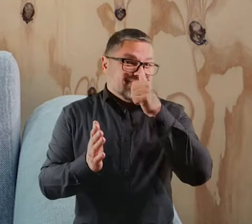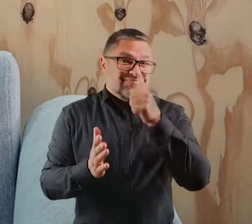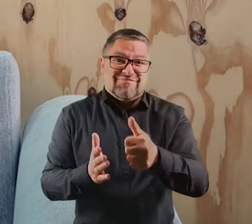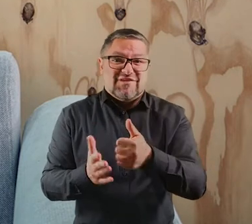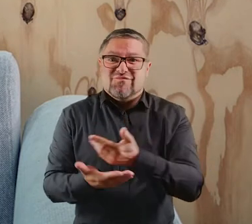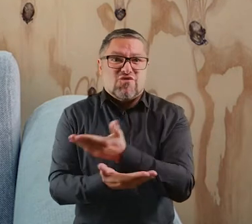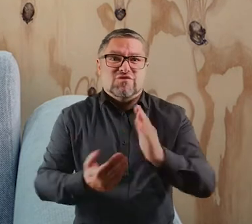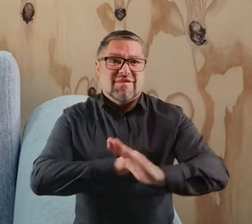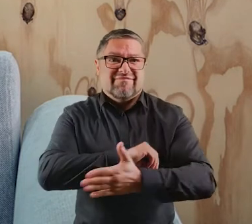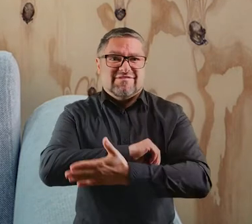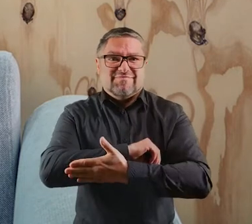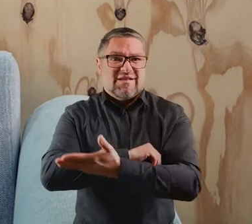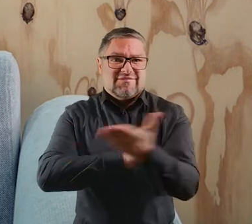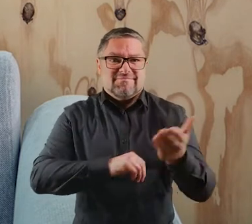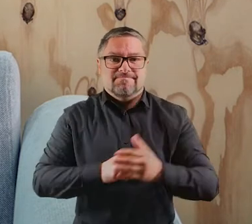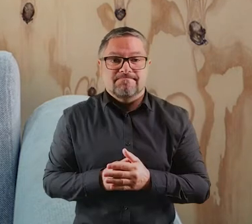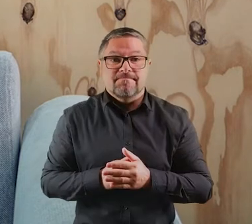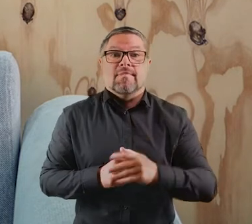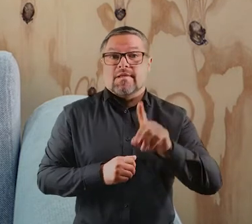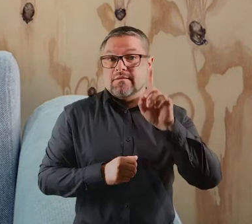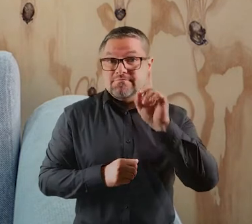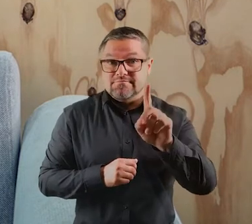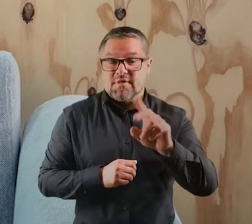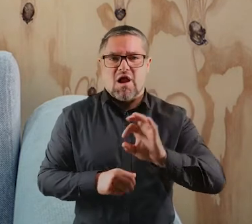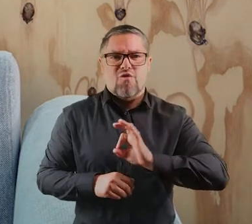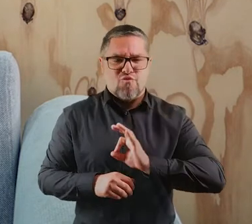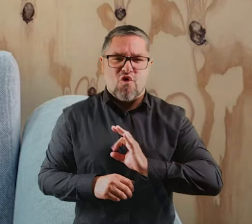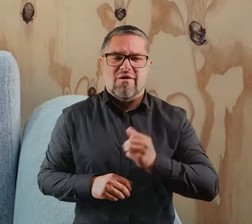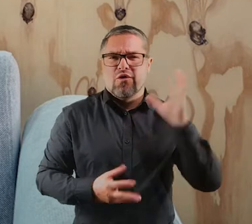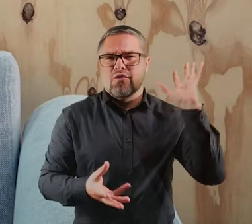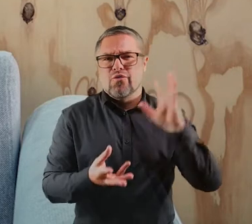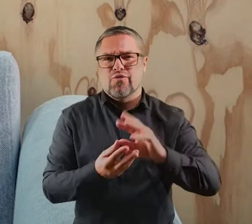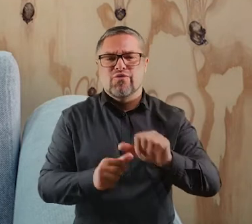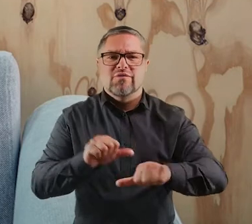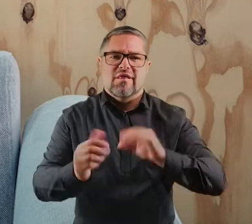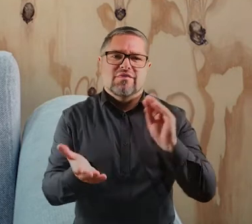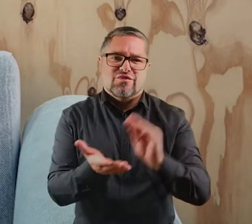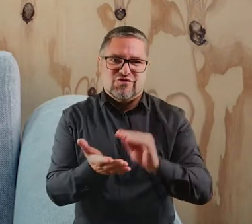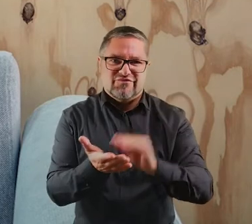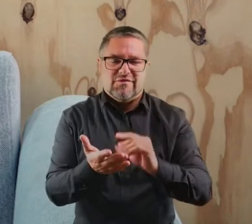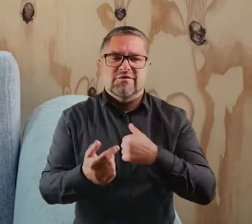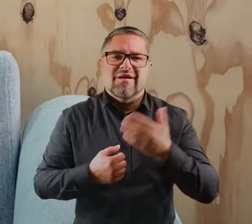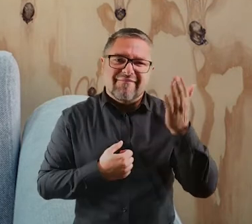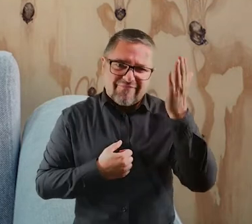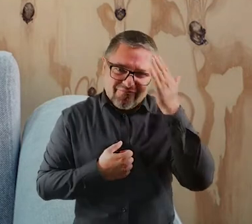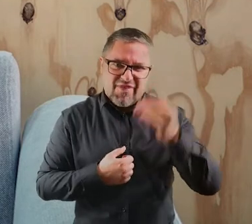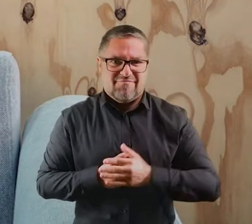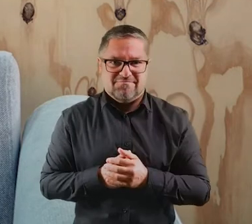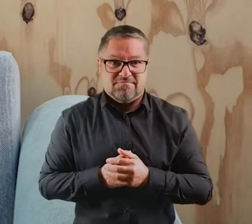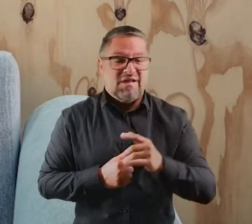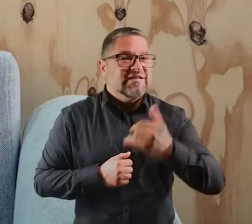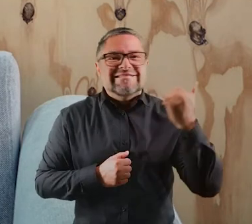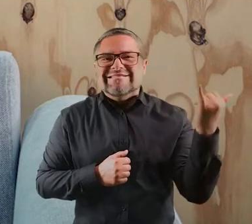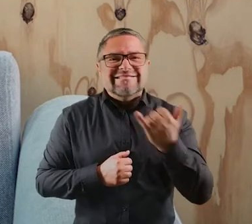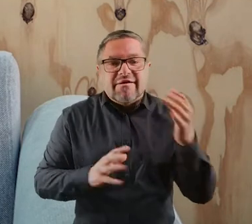nie jesteśmy Państwa w stanie wesprzeć. Jednak z mojego wieloletniego doświadczenia wiem,